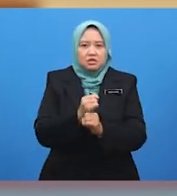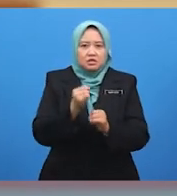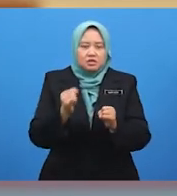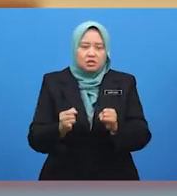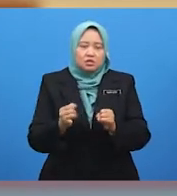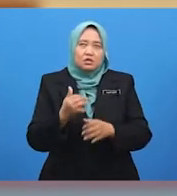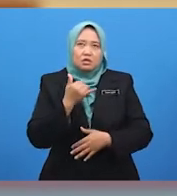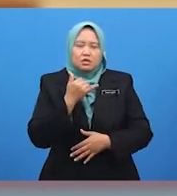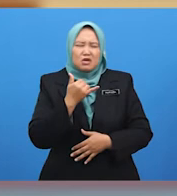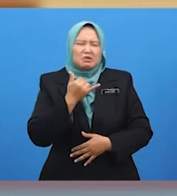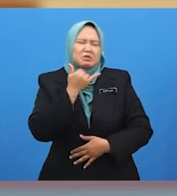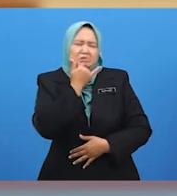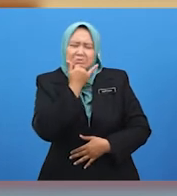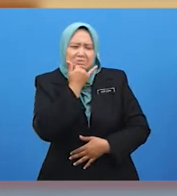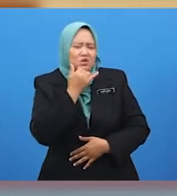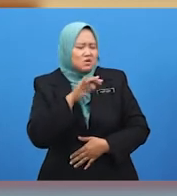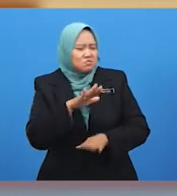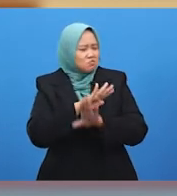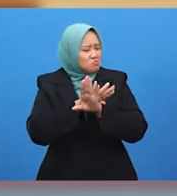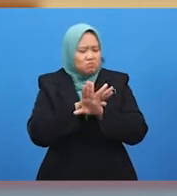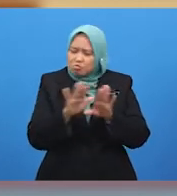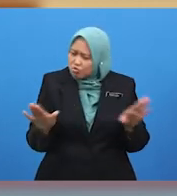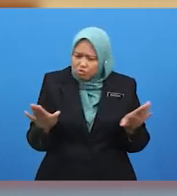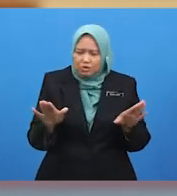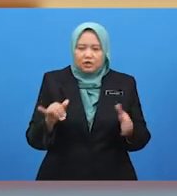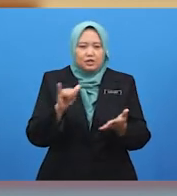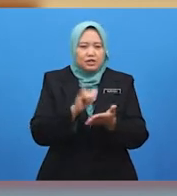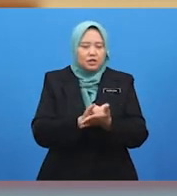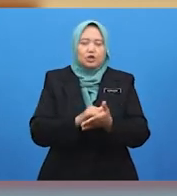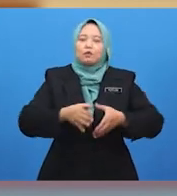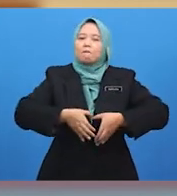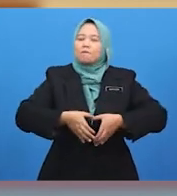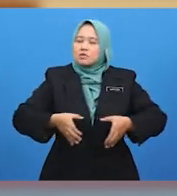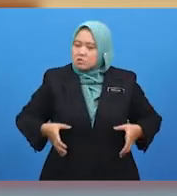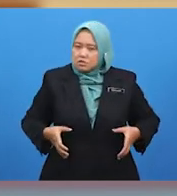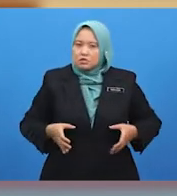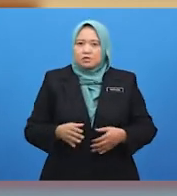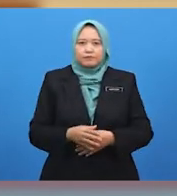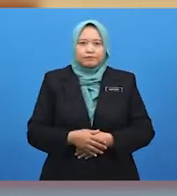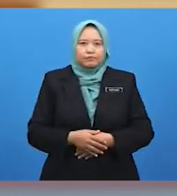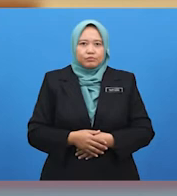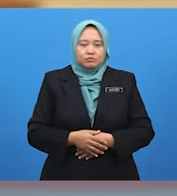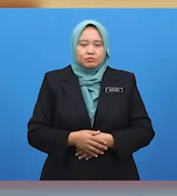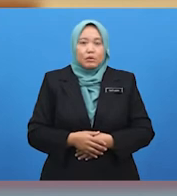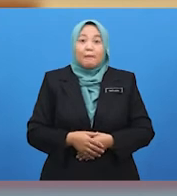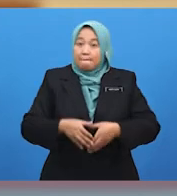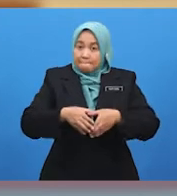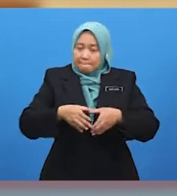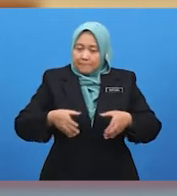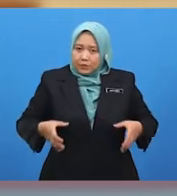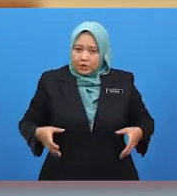Kumki, salah itu. Itu bukan keberanian yang saya maksudkan. Berani kerana benar